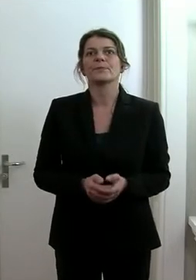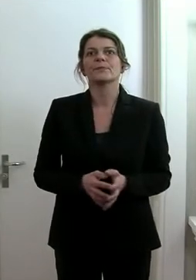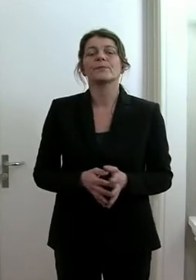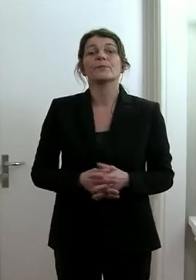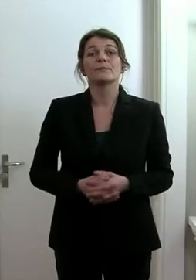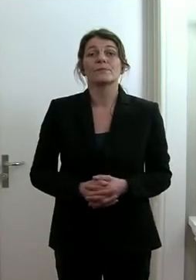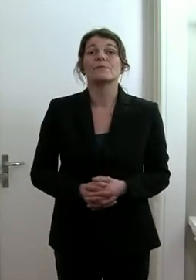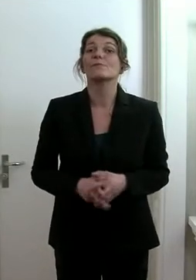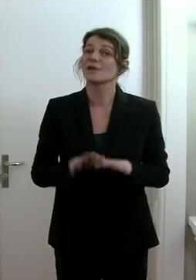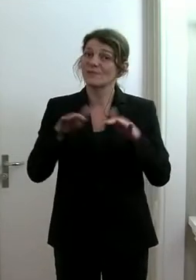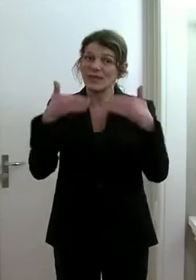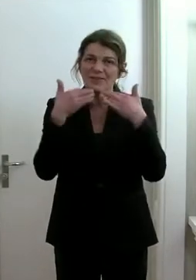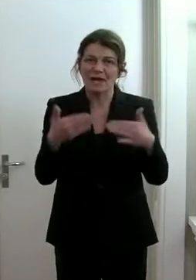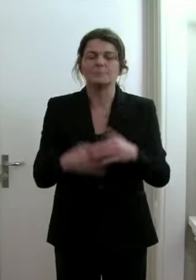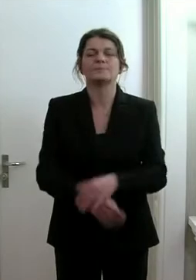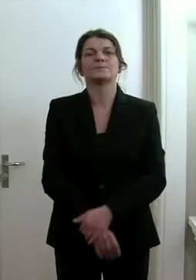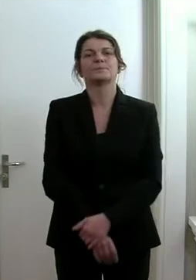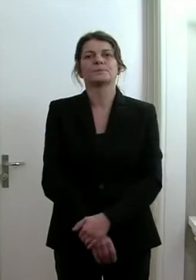Besten Dank.